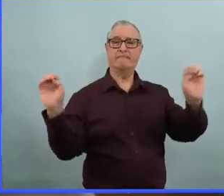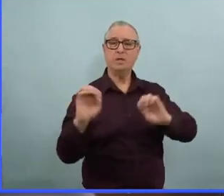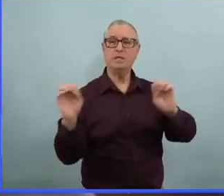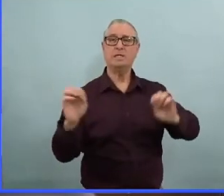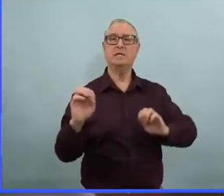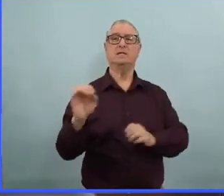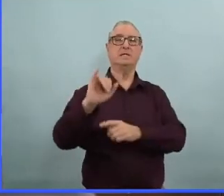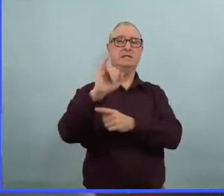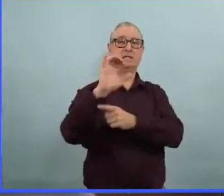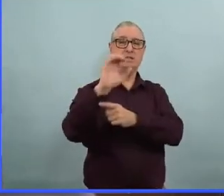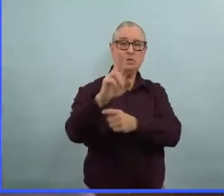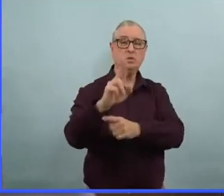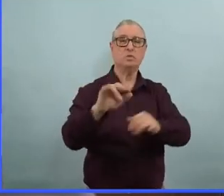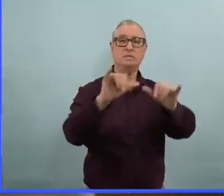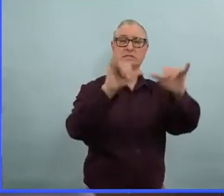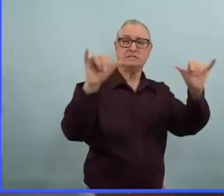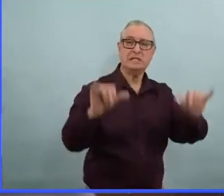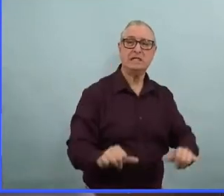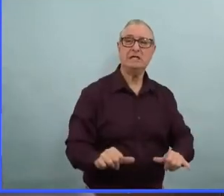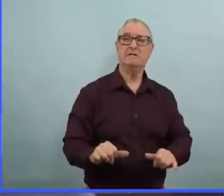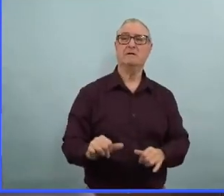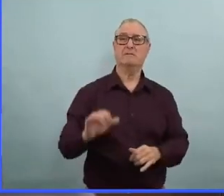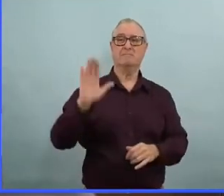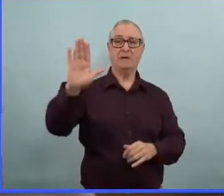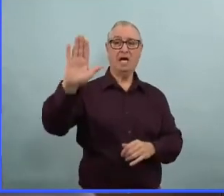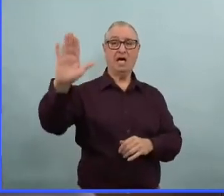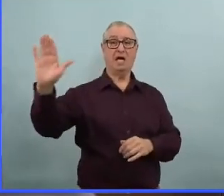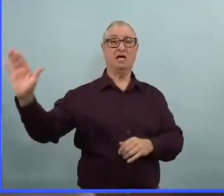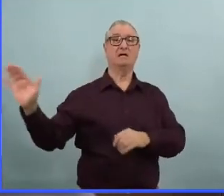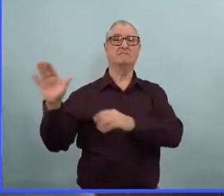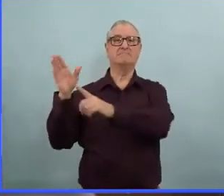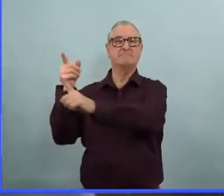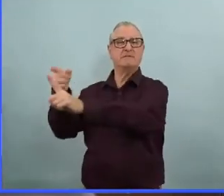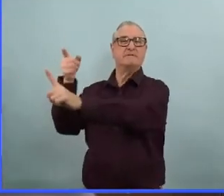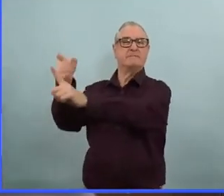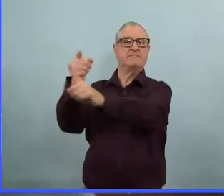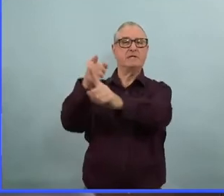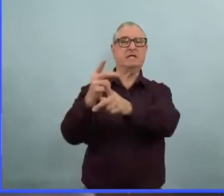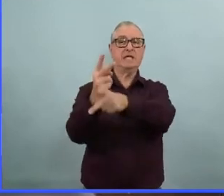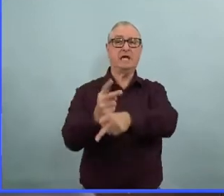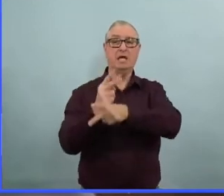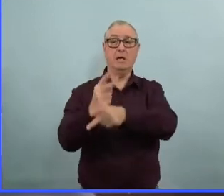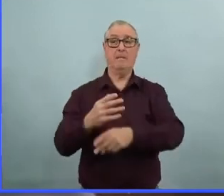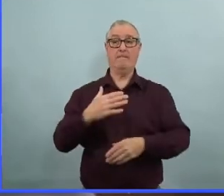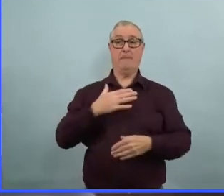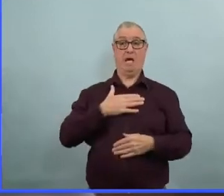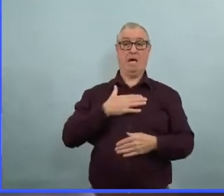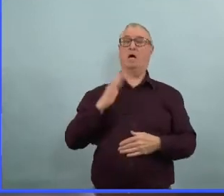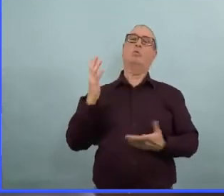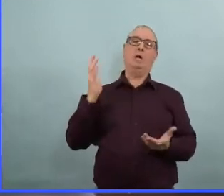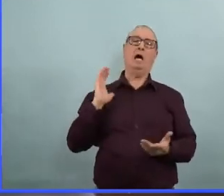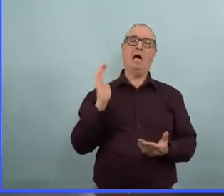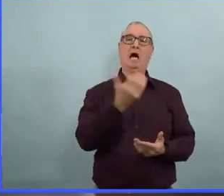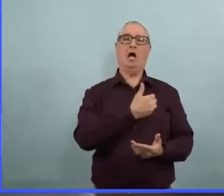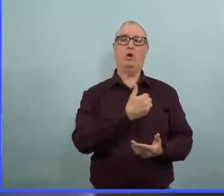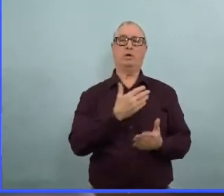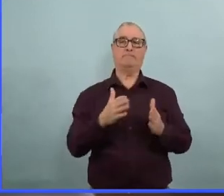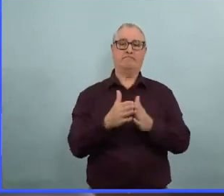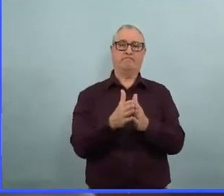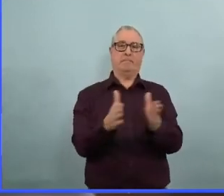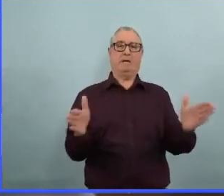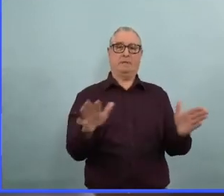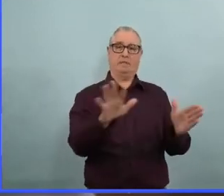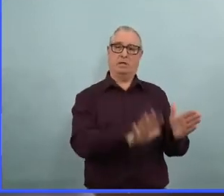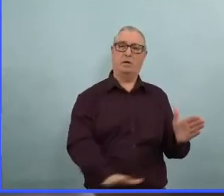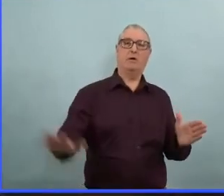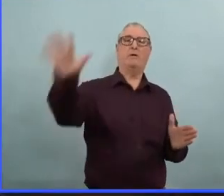et la capacité ici nous nous avons un mandat qui est beaucoup plus large parce que nous sommes responsables pour l'ensemble de la province du Manitoba alors c'est pas